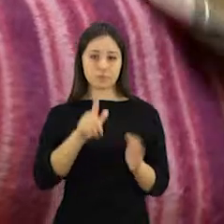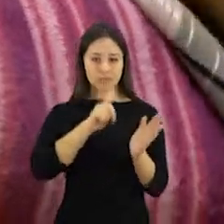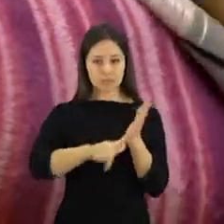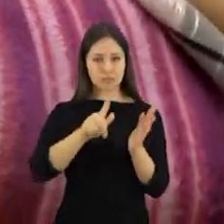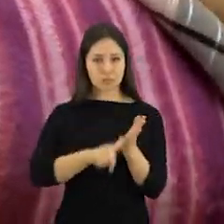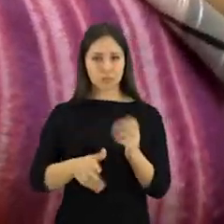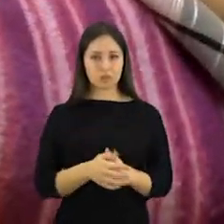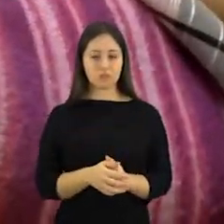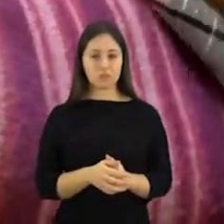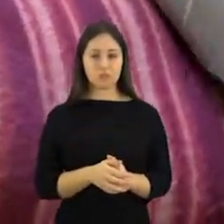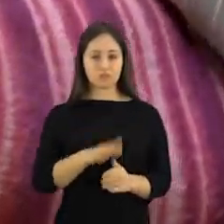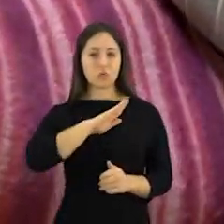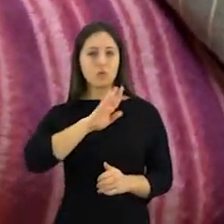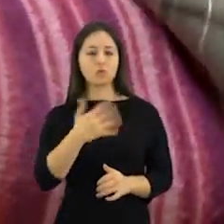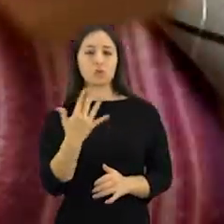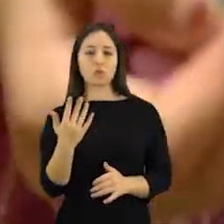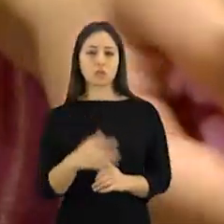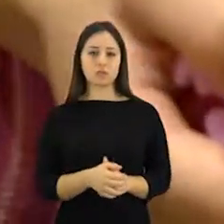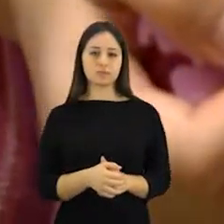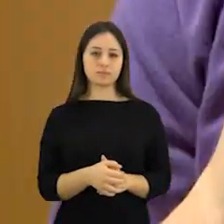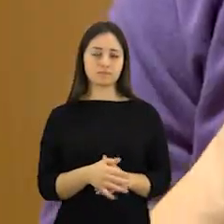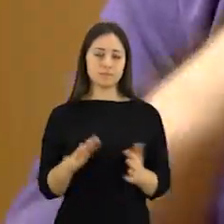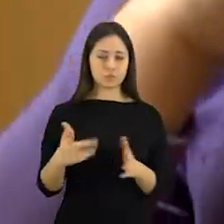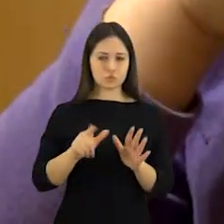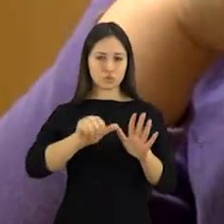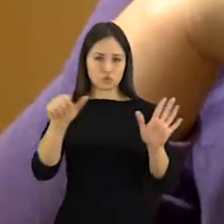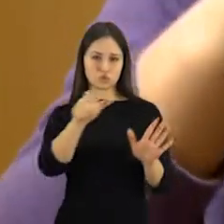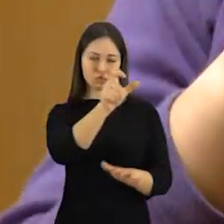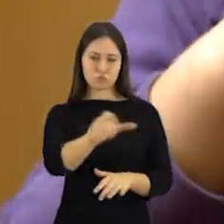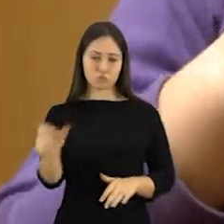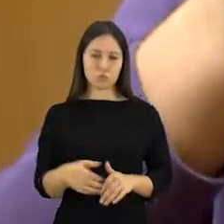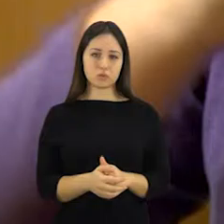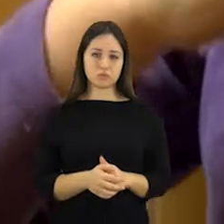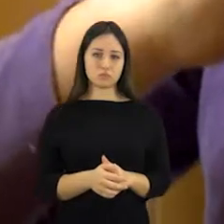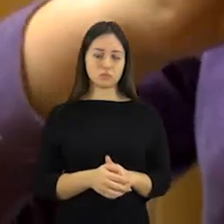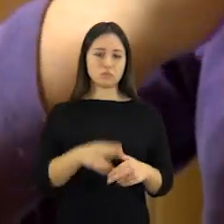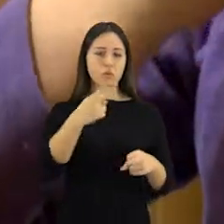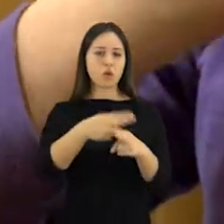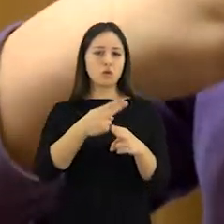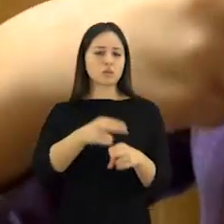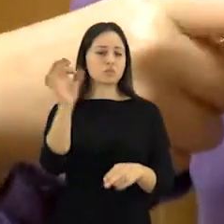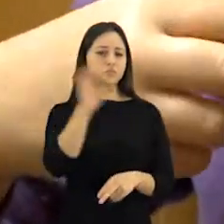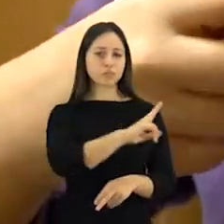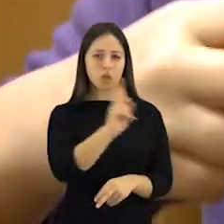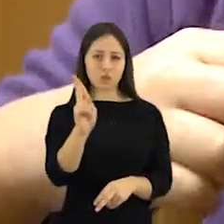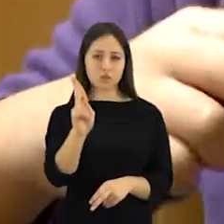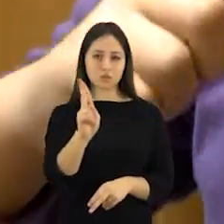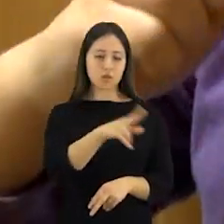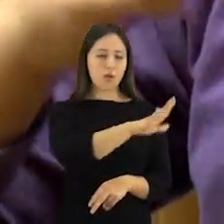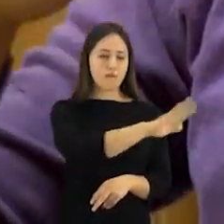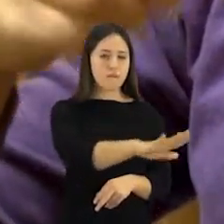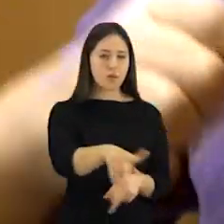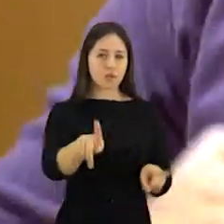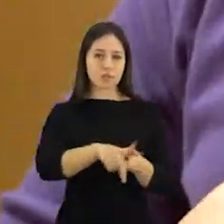meningokokinės infekcijos atvejų. Liga vidutiniškai nusineša apie 6 gyvybės. Medicai sako, kad ši liga rimta pavojų kelią ne tik